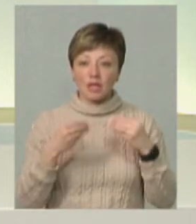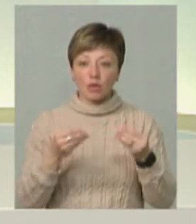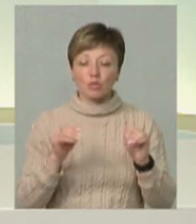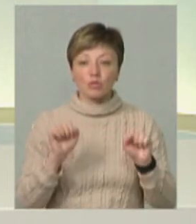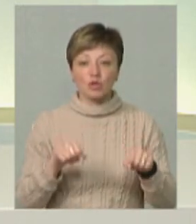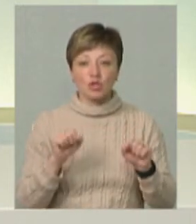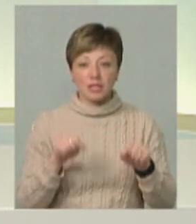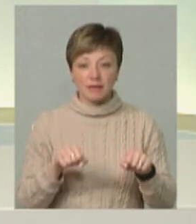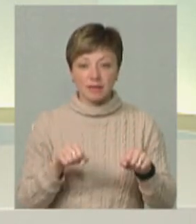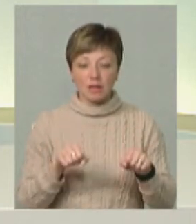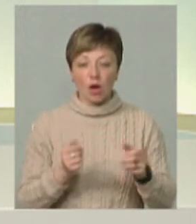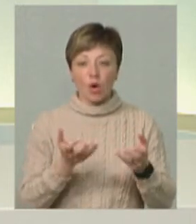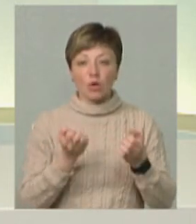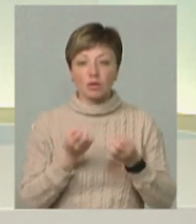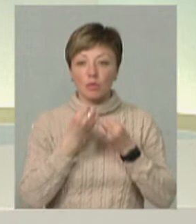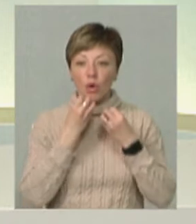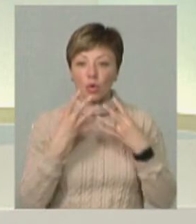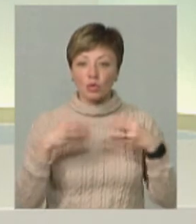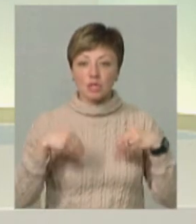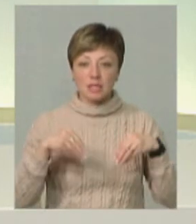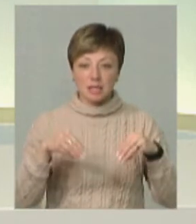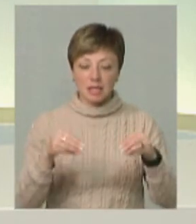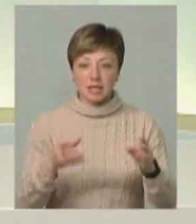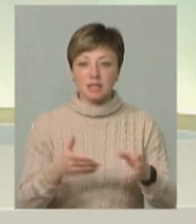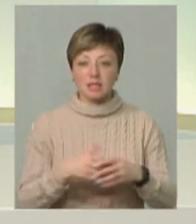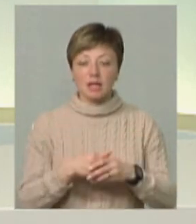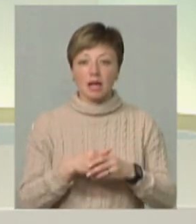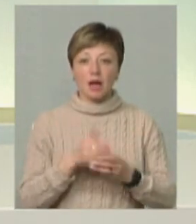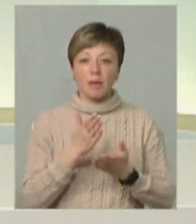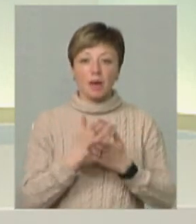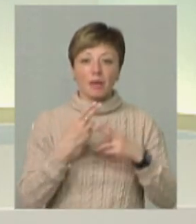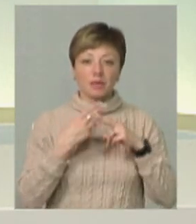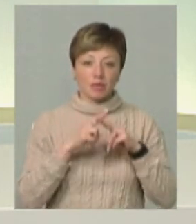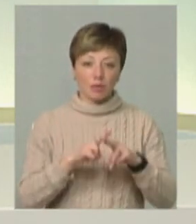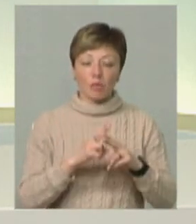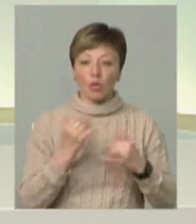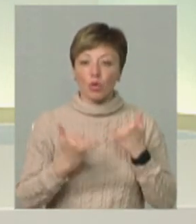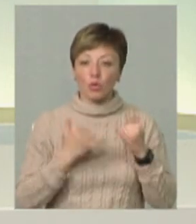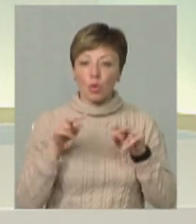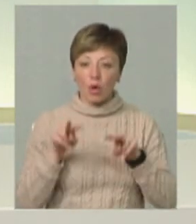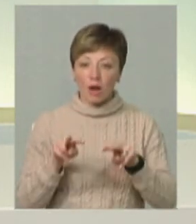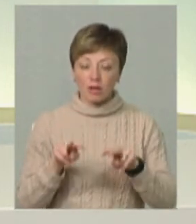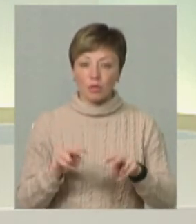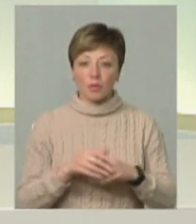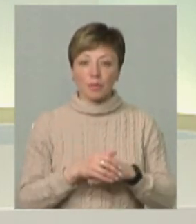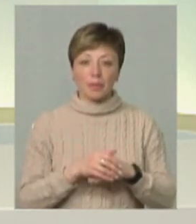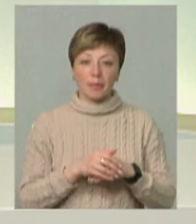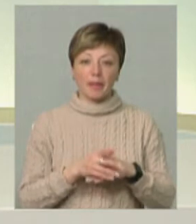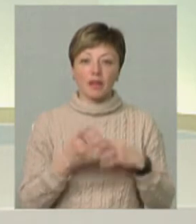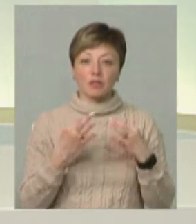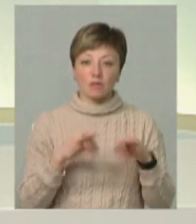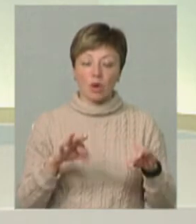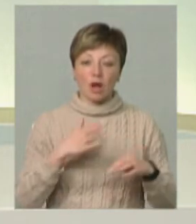можливість отримати хороші сіянці. Ми маємо технології по догляду за тими сіянцями, які